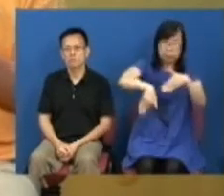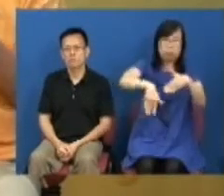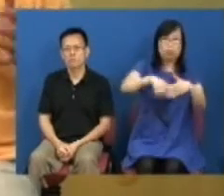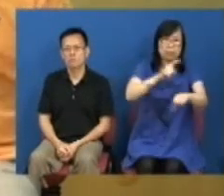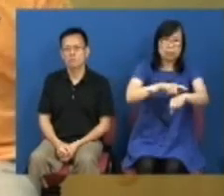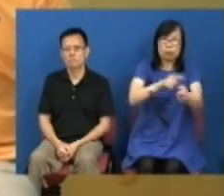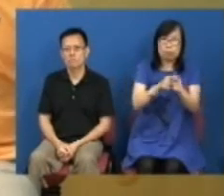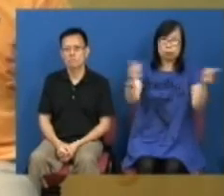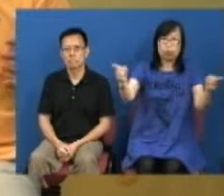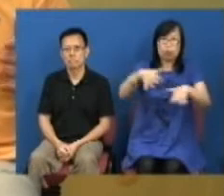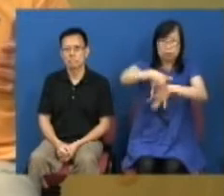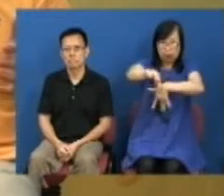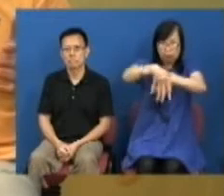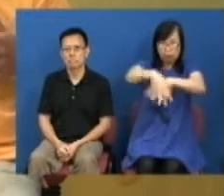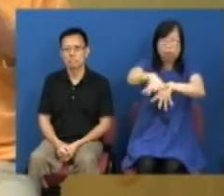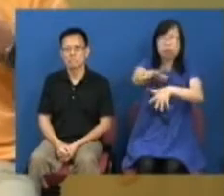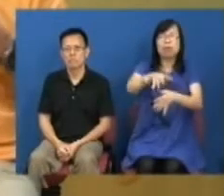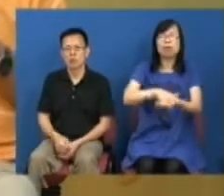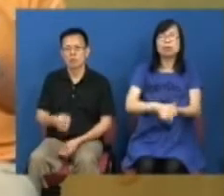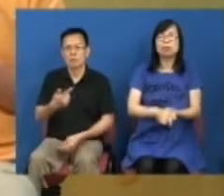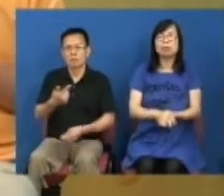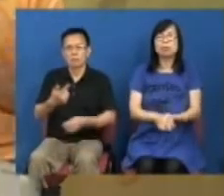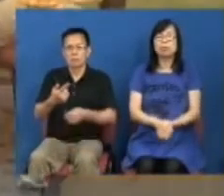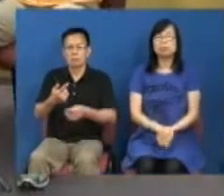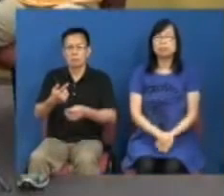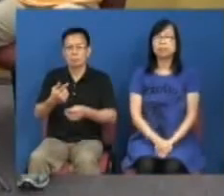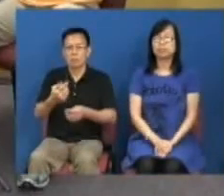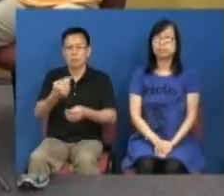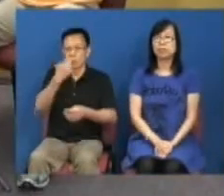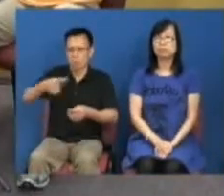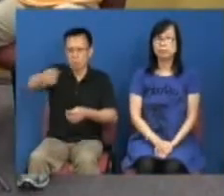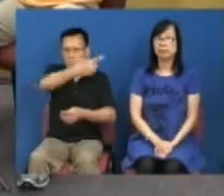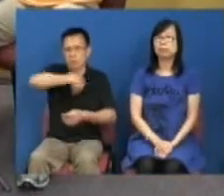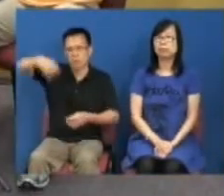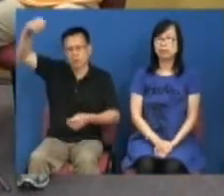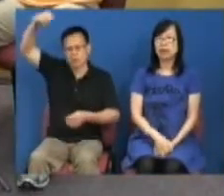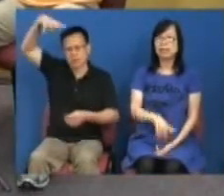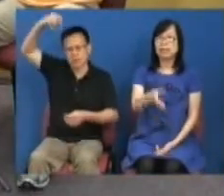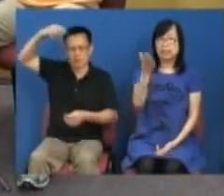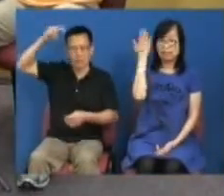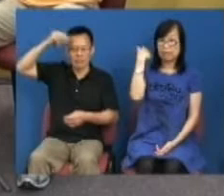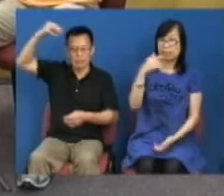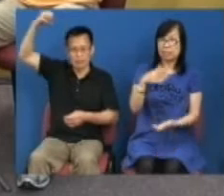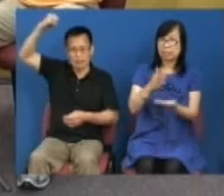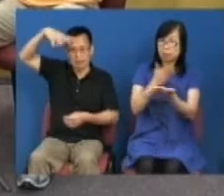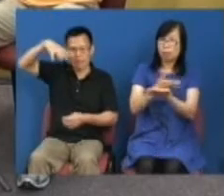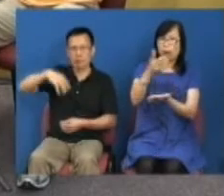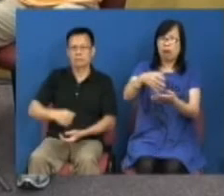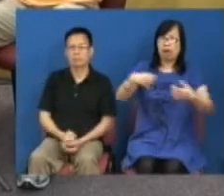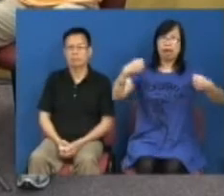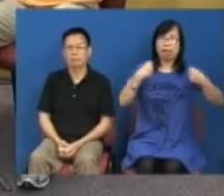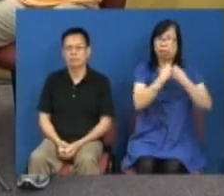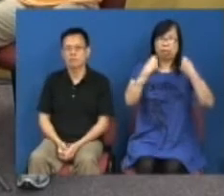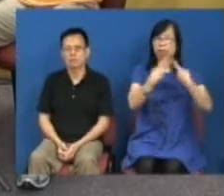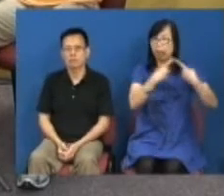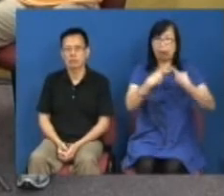整个游行队面又会蜷着和重即是在一个空间里面暴晒时会长是曾经是试过有些冲突的情况